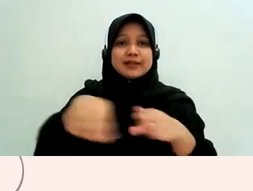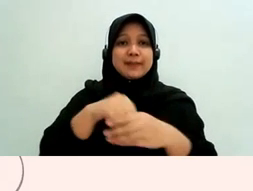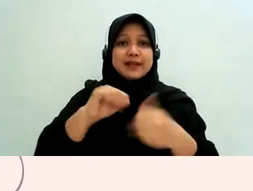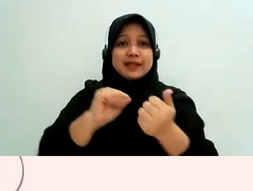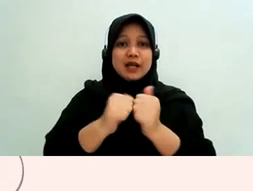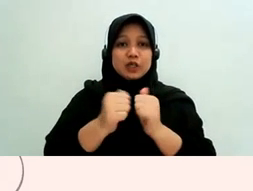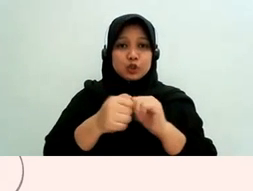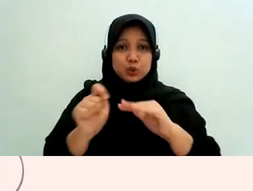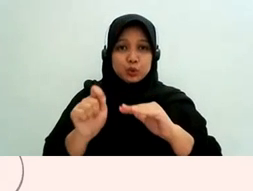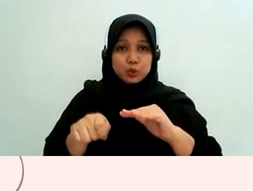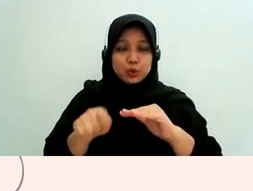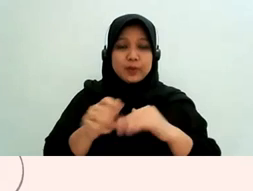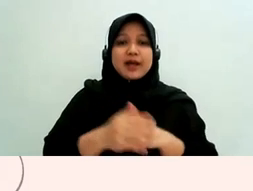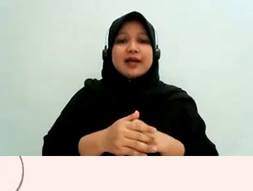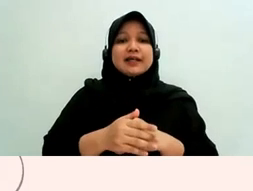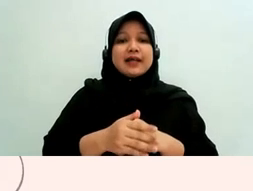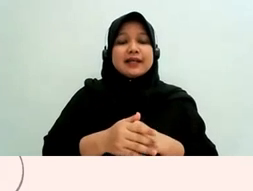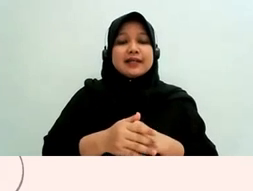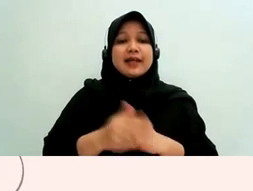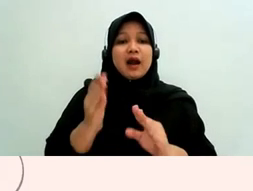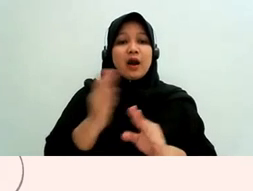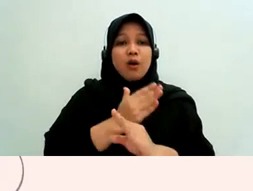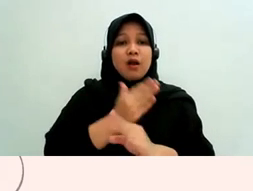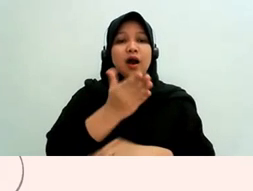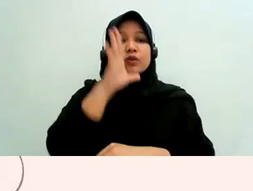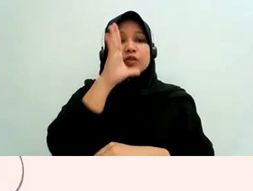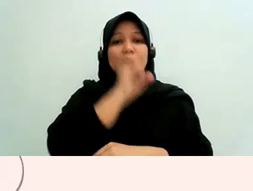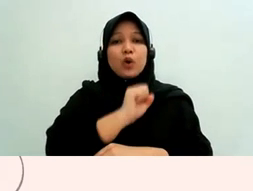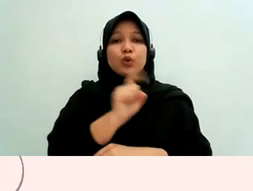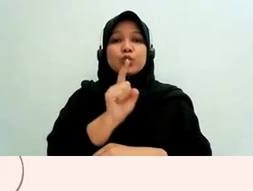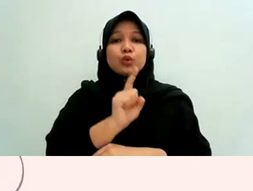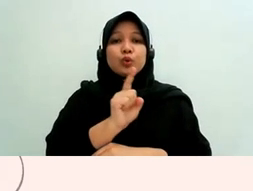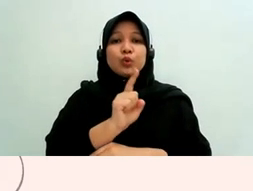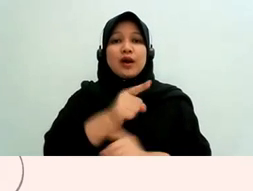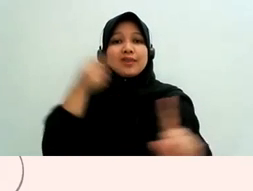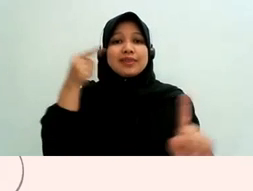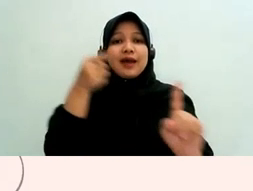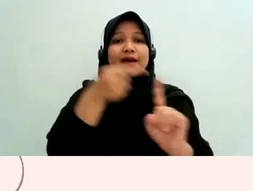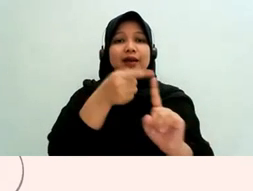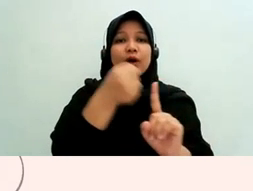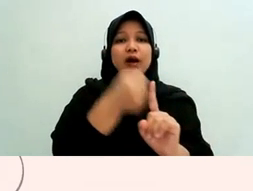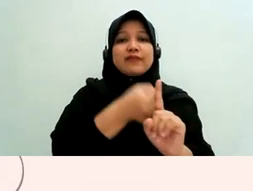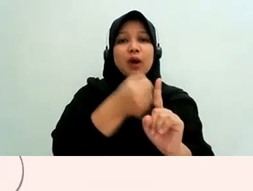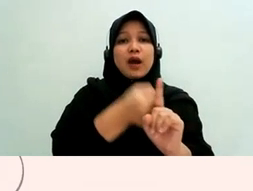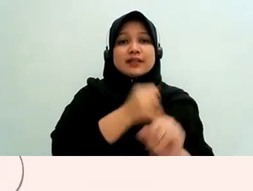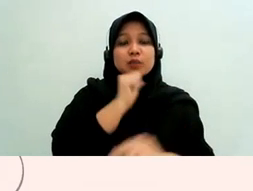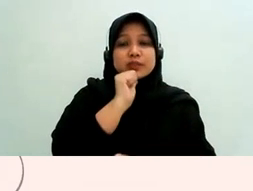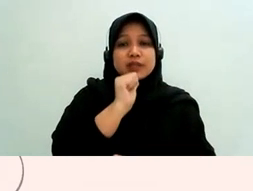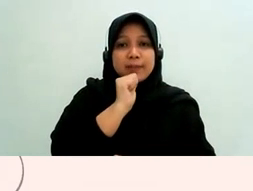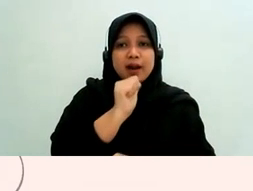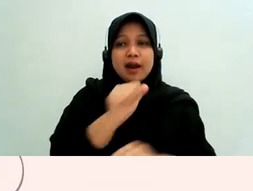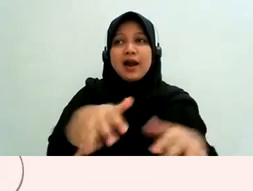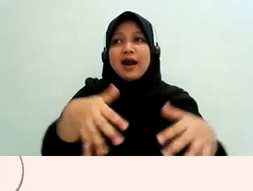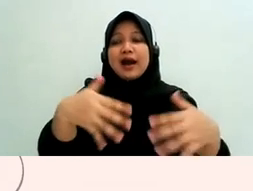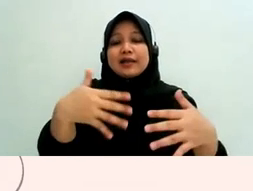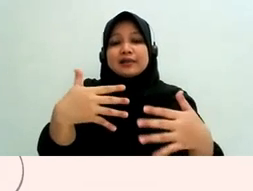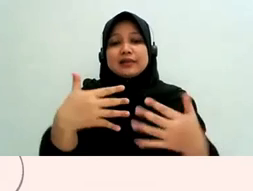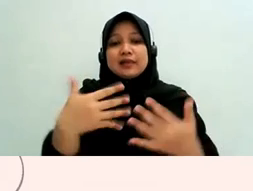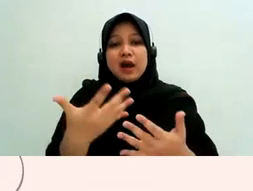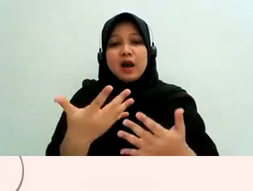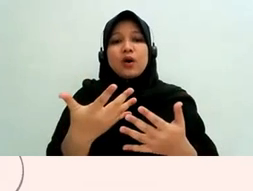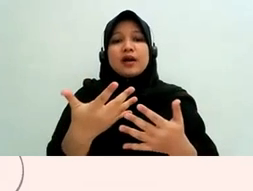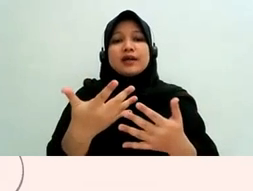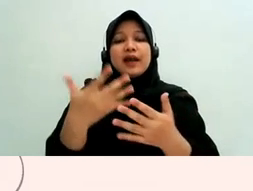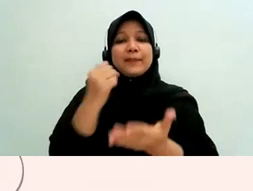mengenali target advokasi atau pemangku kebijakan yang relevan di dalam perkara atau isu